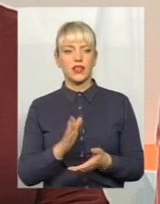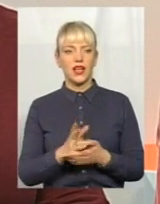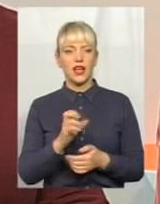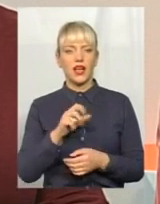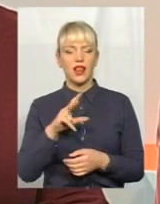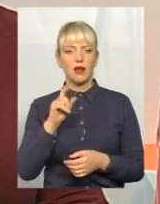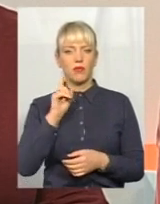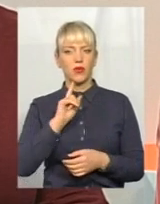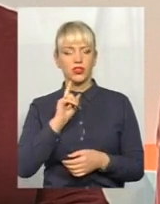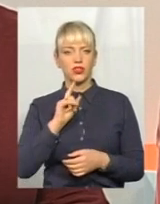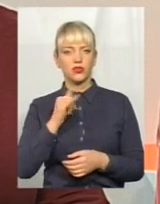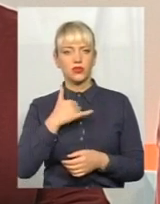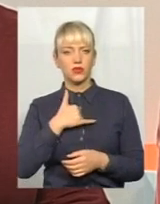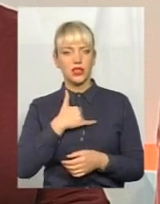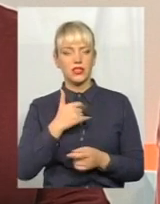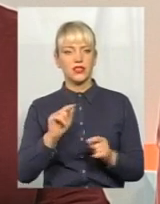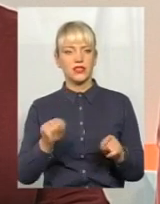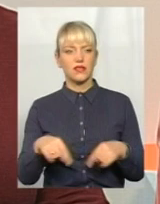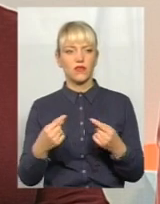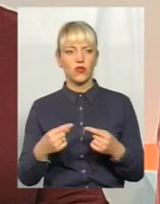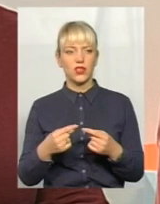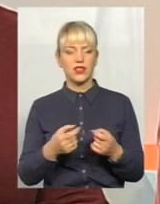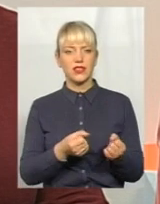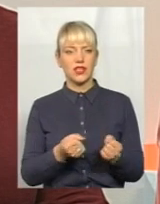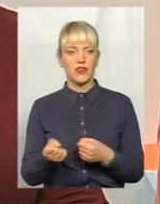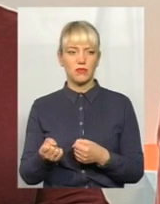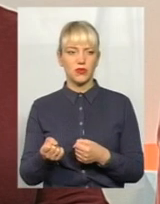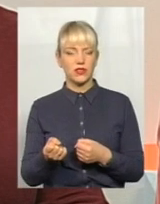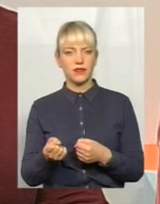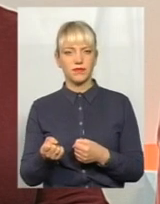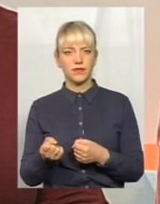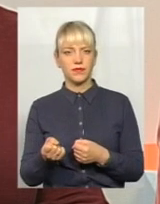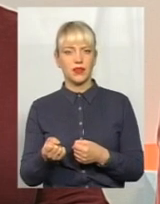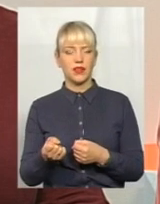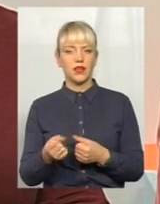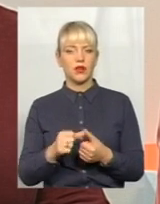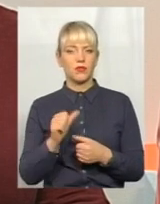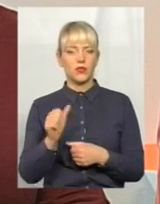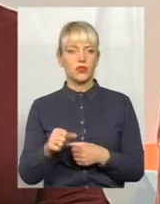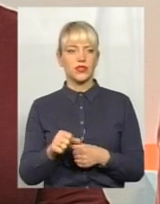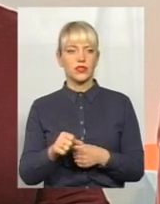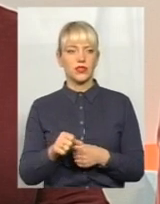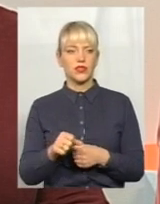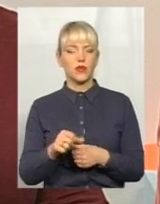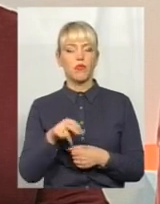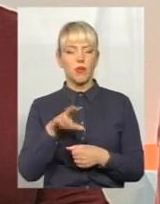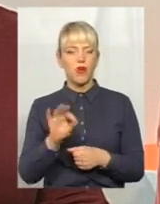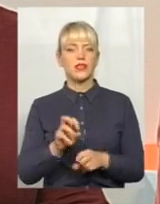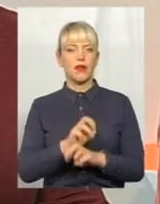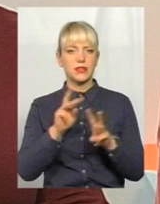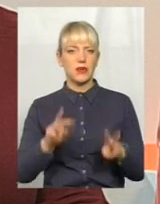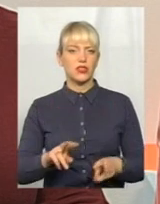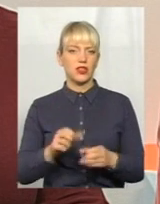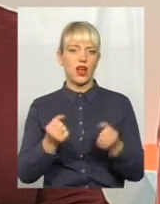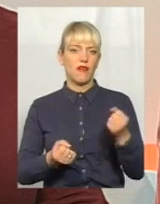але поки що у нас створення затримується по забезпеченості автомобілями. Знову ж,